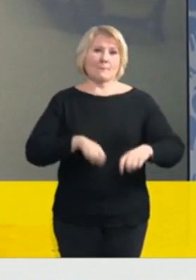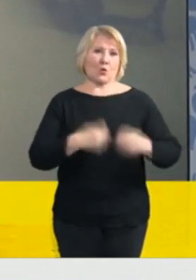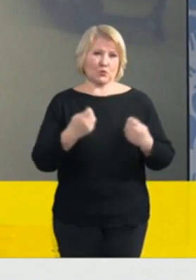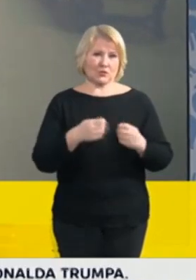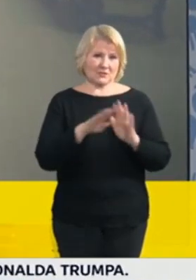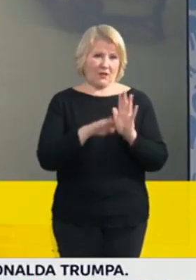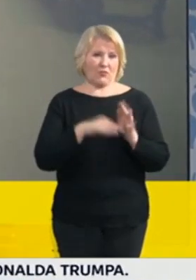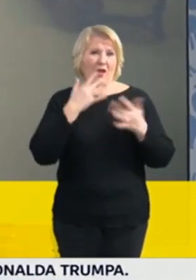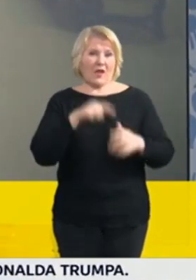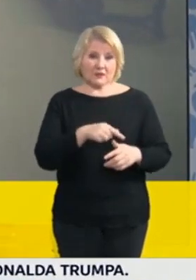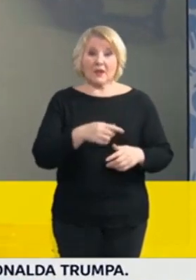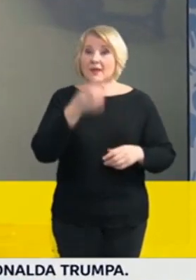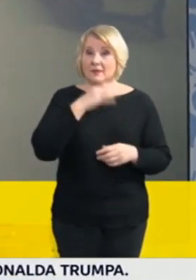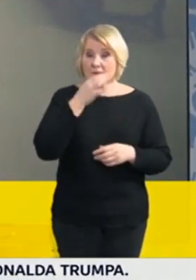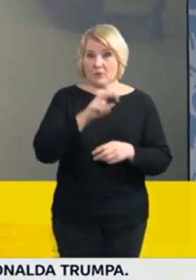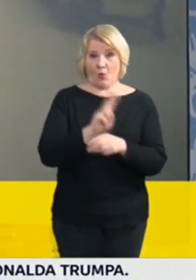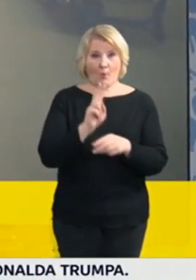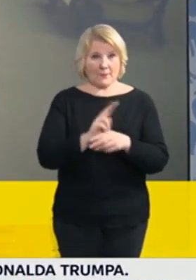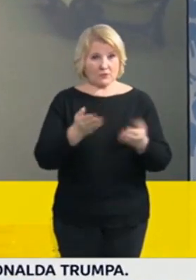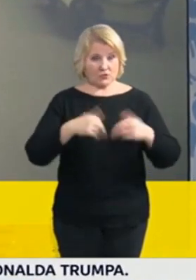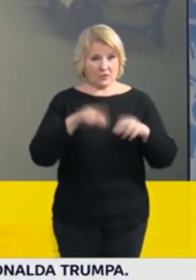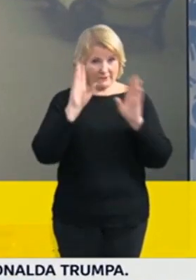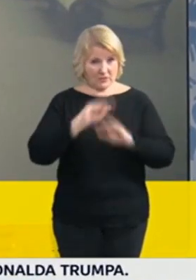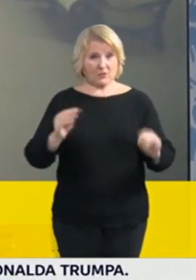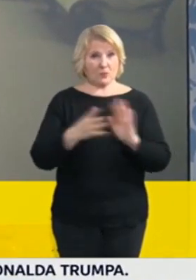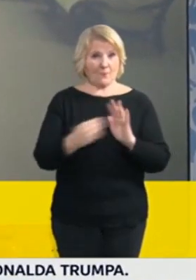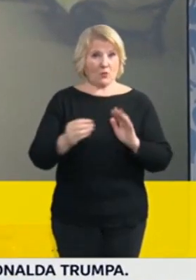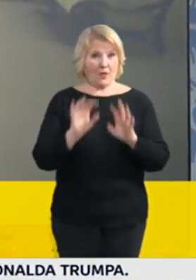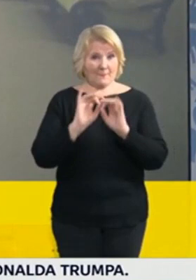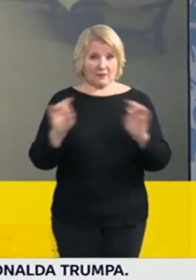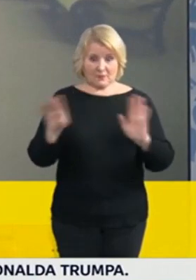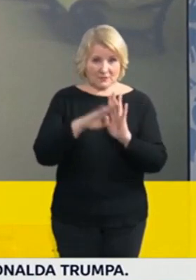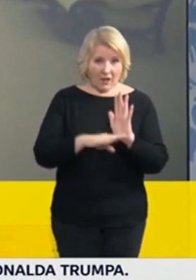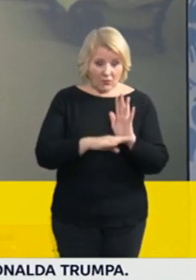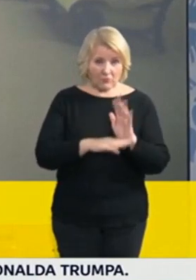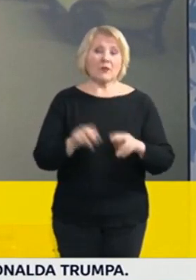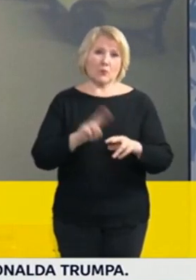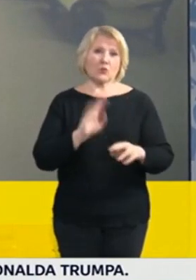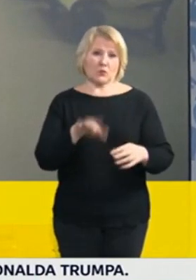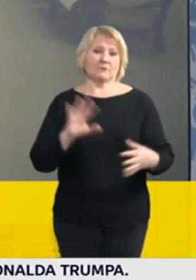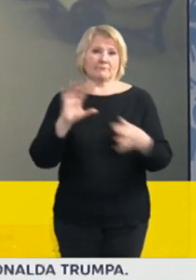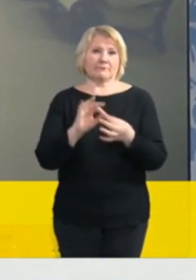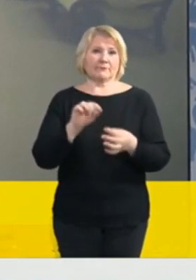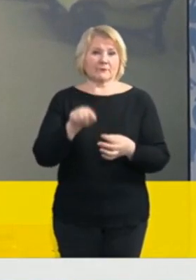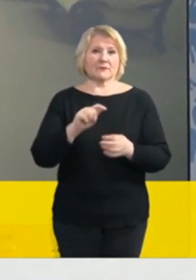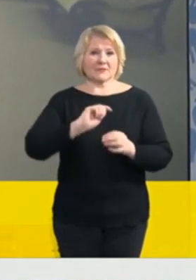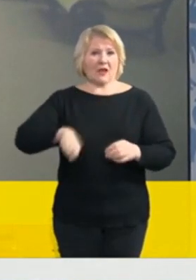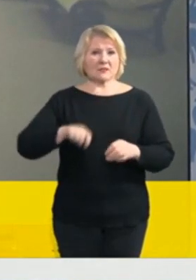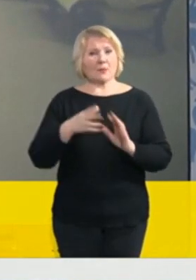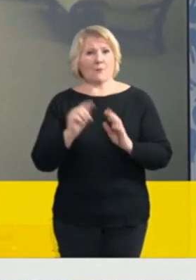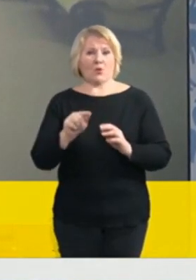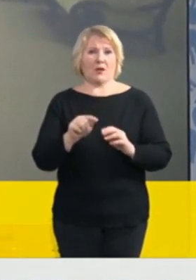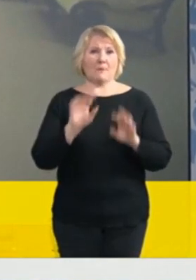pokud ta opatření budou vyhlášena podle pandemického zákona, tak se uplatní sankce uvedené v pandemické zákoně za jeho